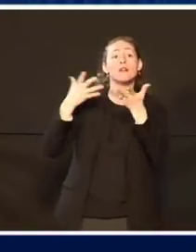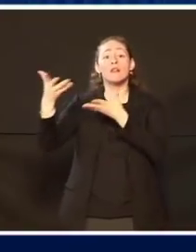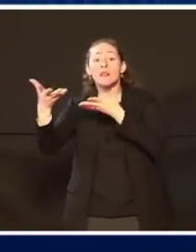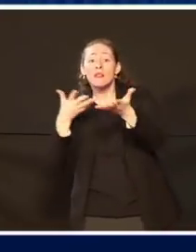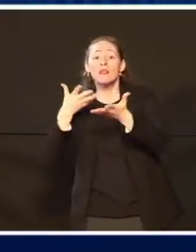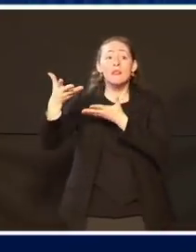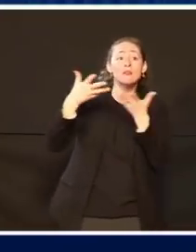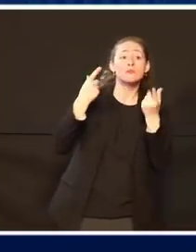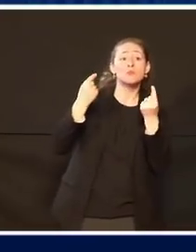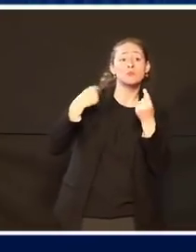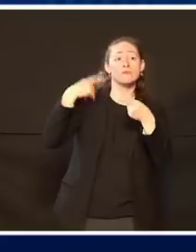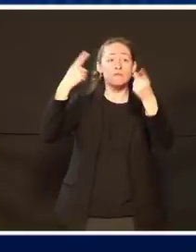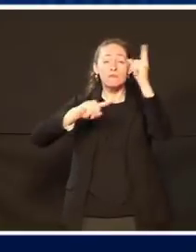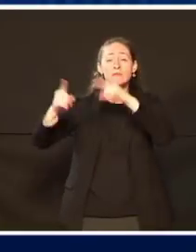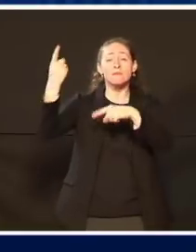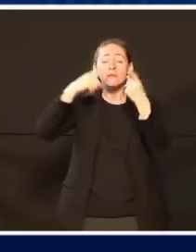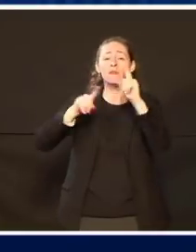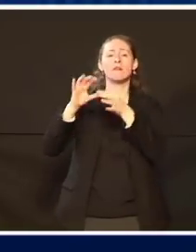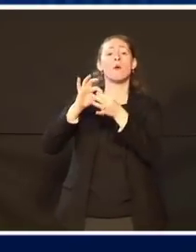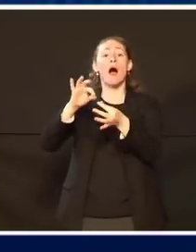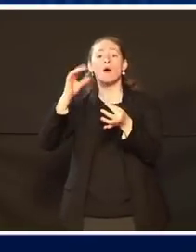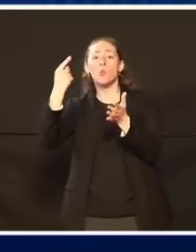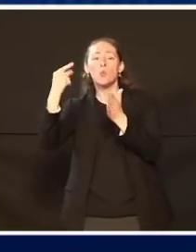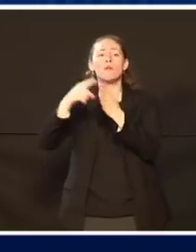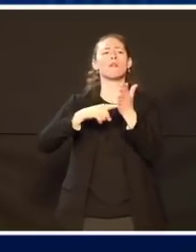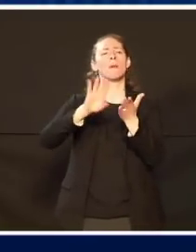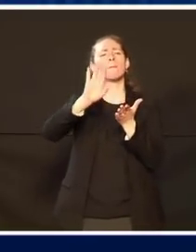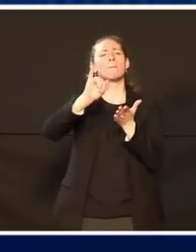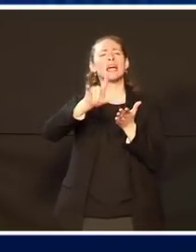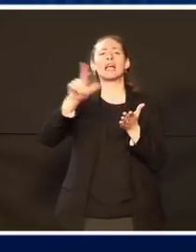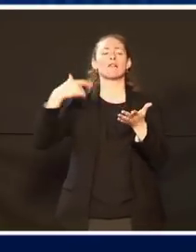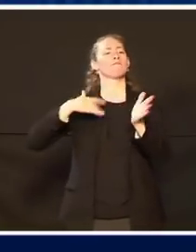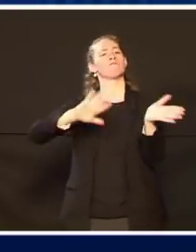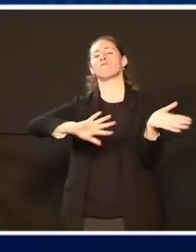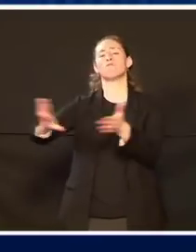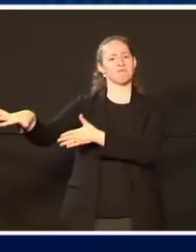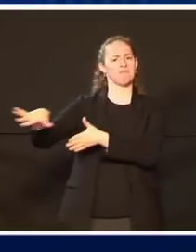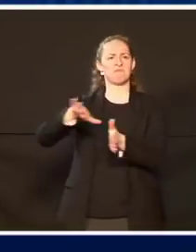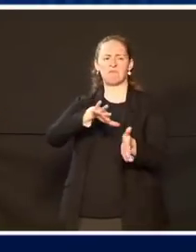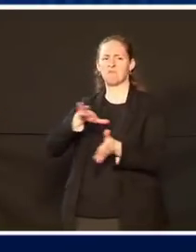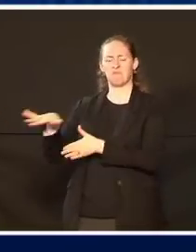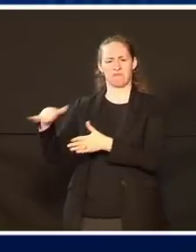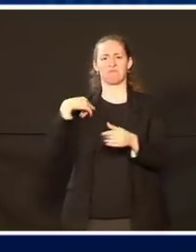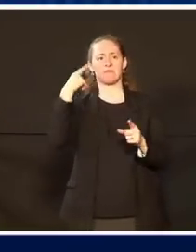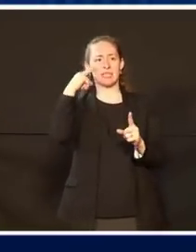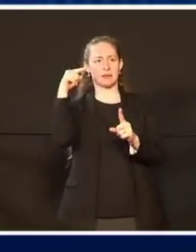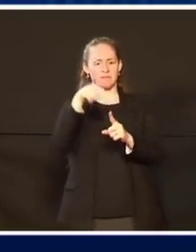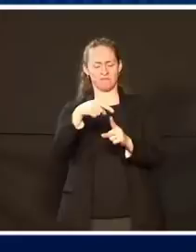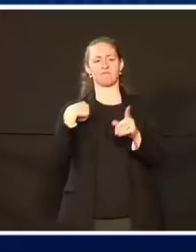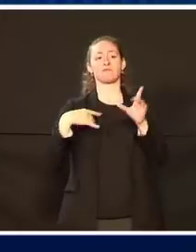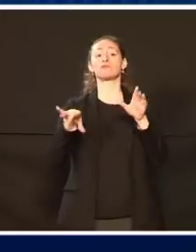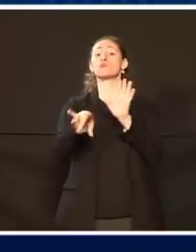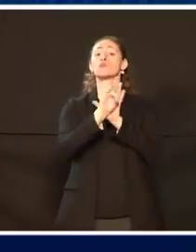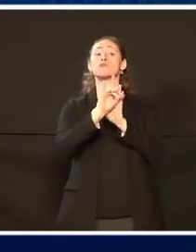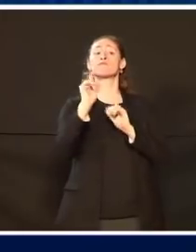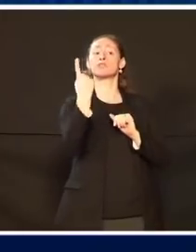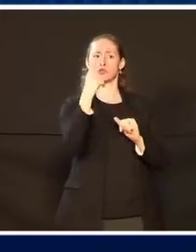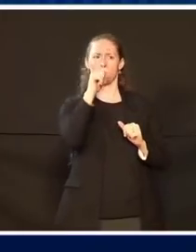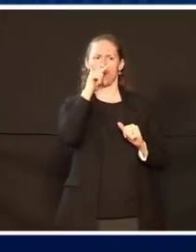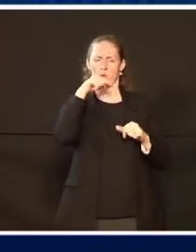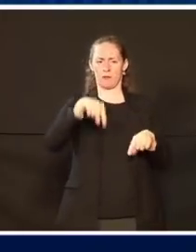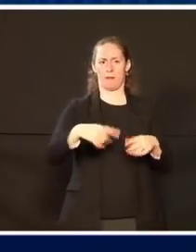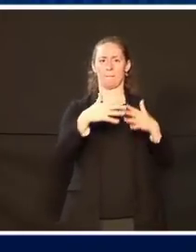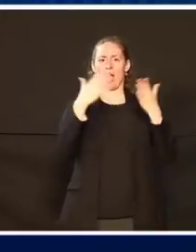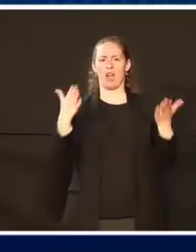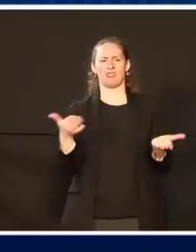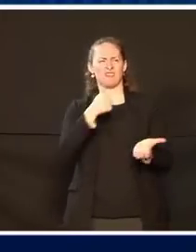Gesetzesentwurf hinaus, der der Krise entgegensteht. Das kann nicht sein. Deshalb bin ich